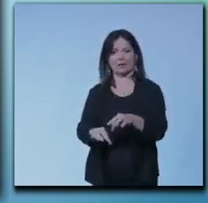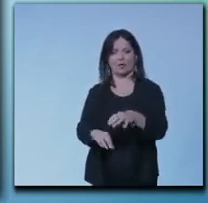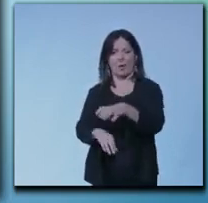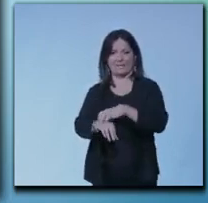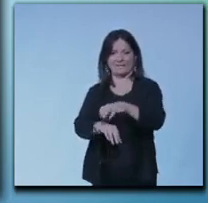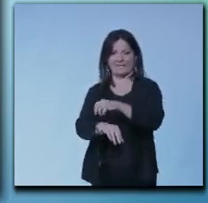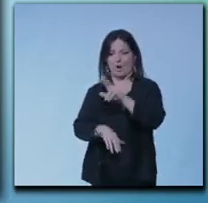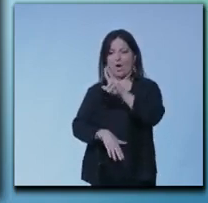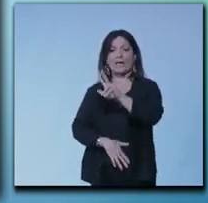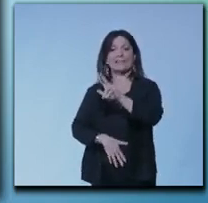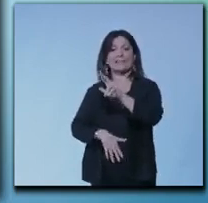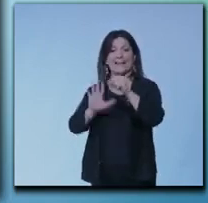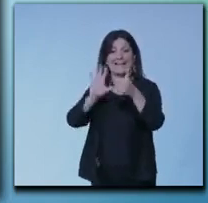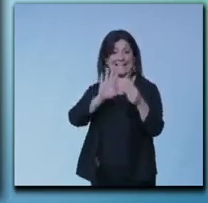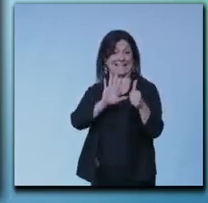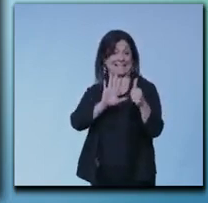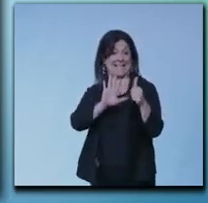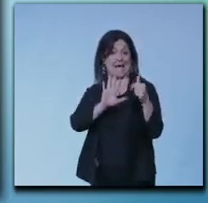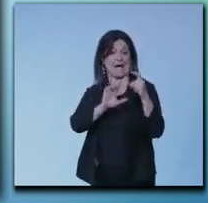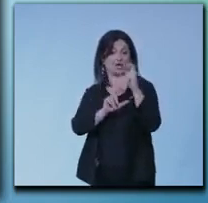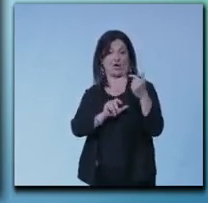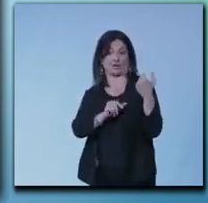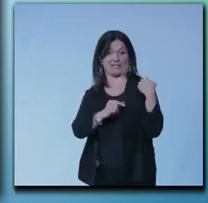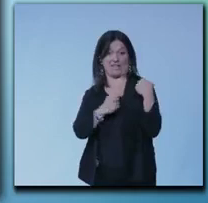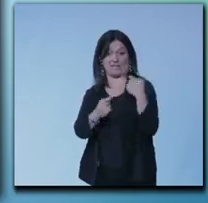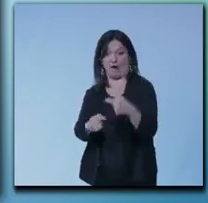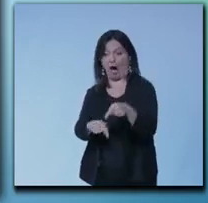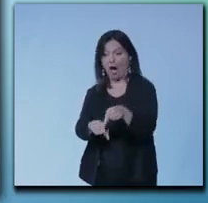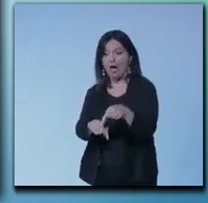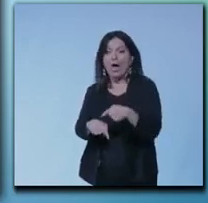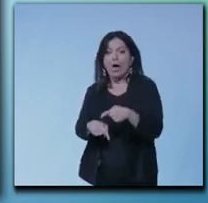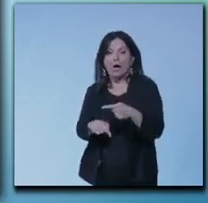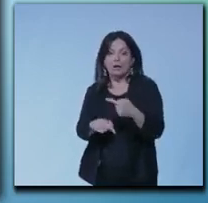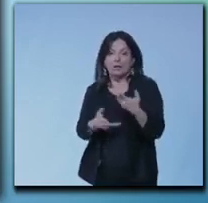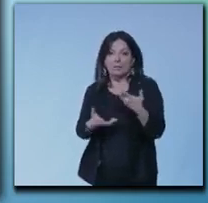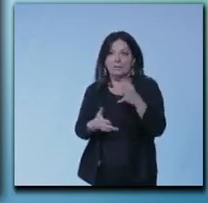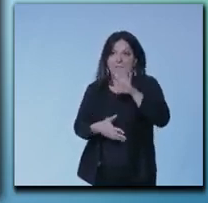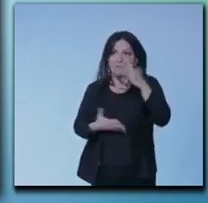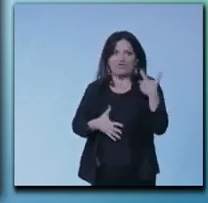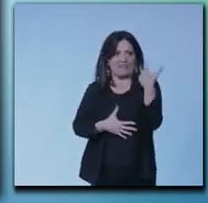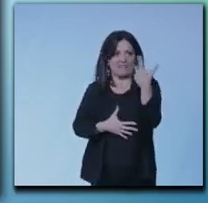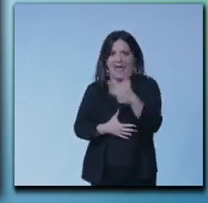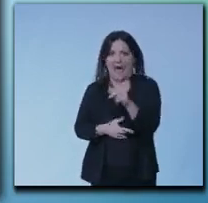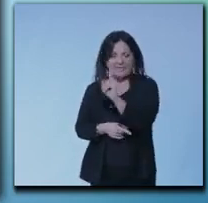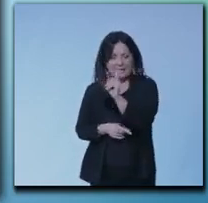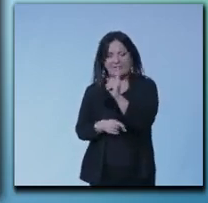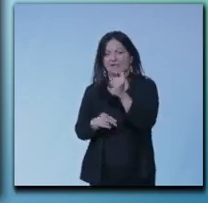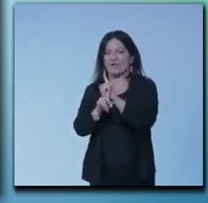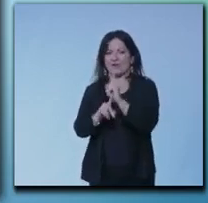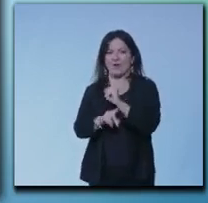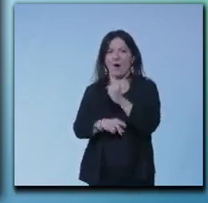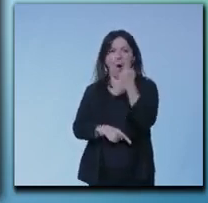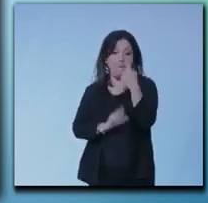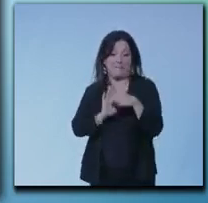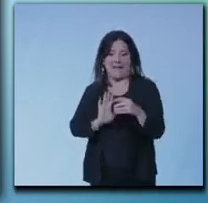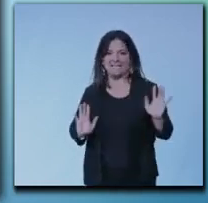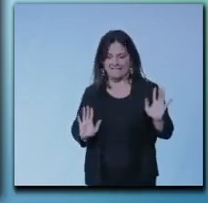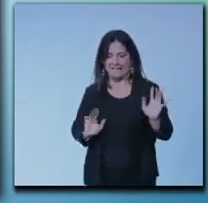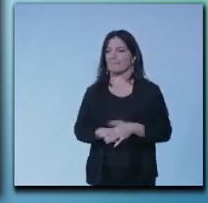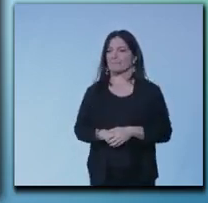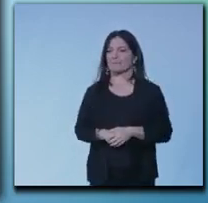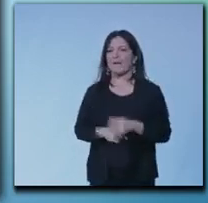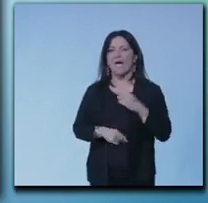e mi sembrano passati tre anni, invece è passato poco più di un mese, ho chiesto il dossier perché al